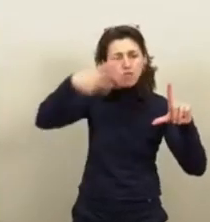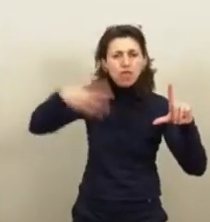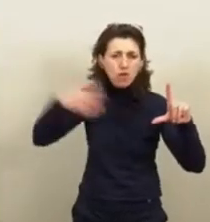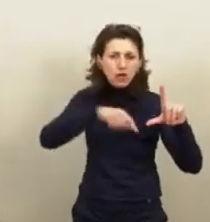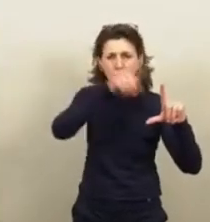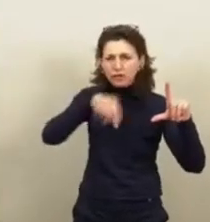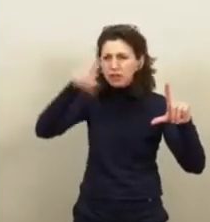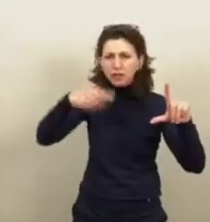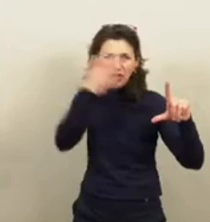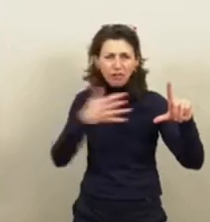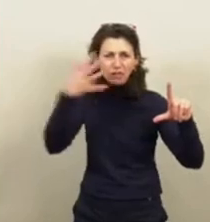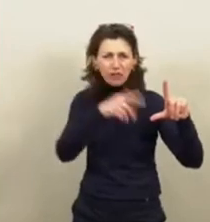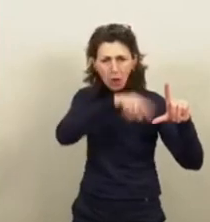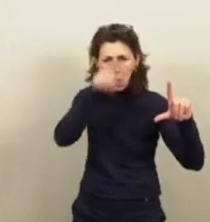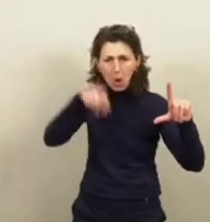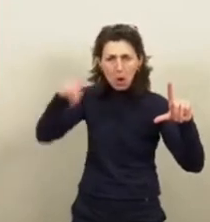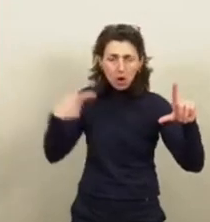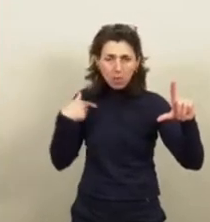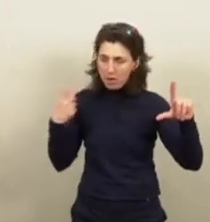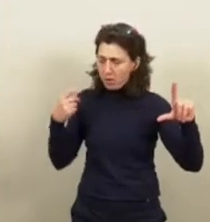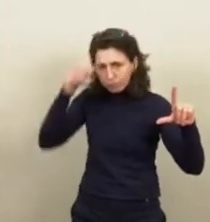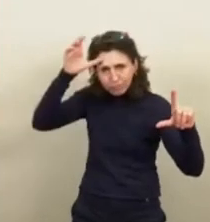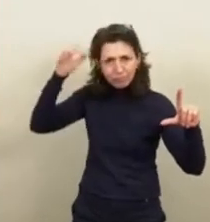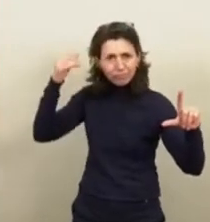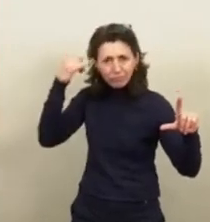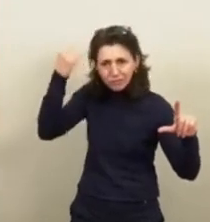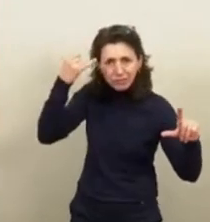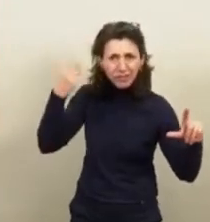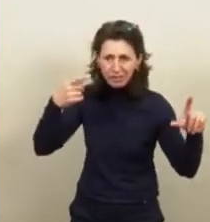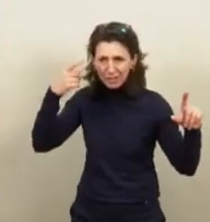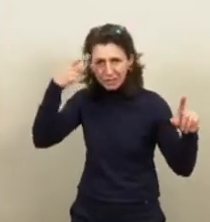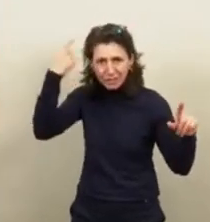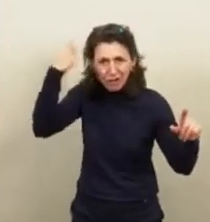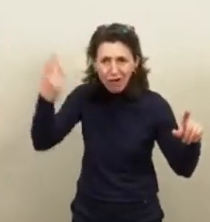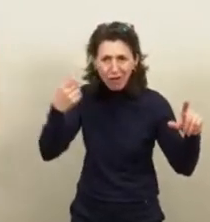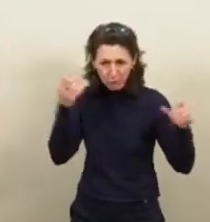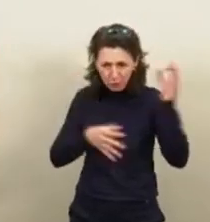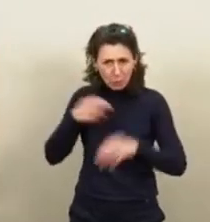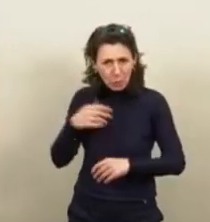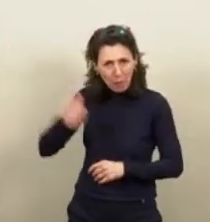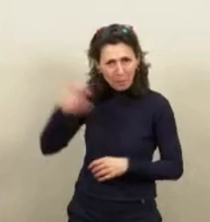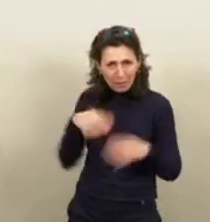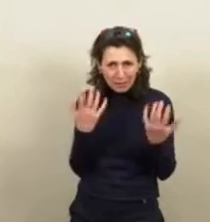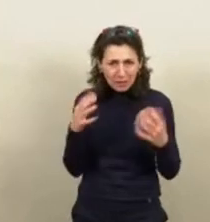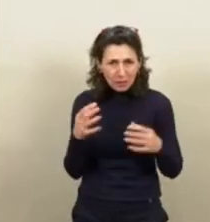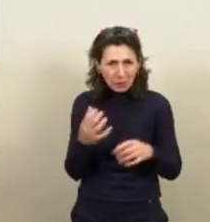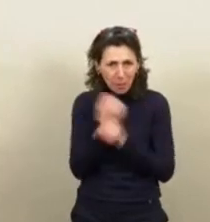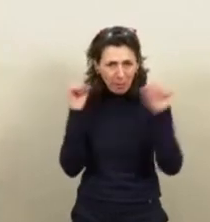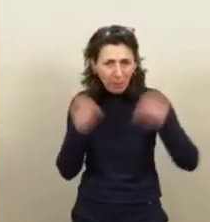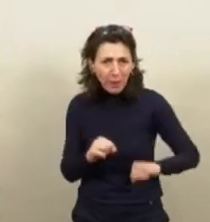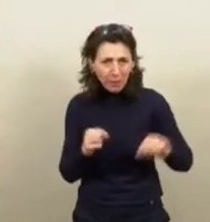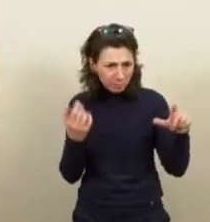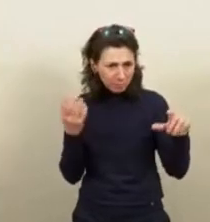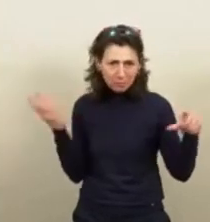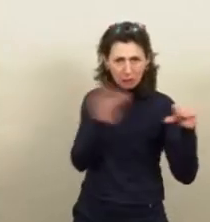qui n'intègrent pas son inventivité, sa capacité à y faire face, à trouver lui-même des solutions. Je crois qu'il y a là un problème qu